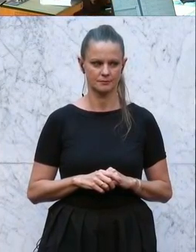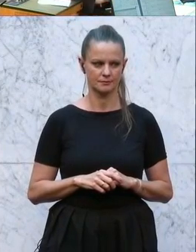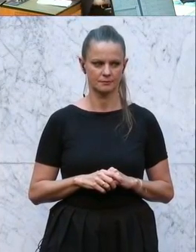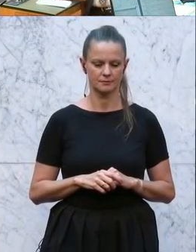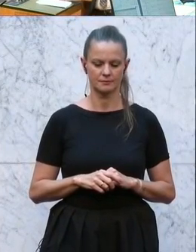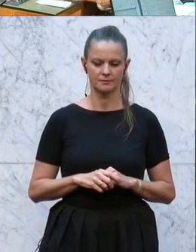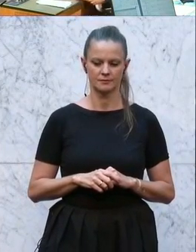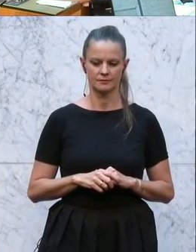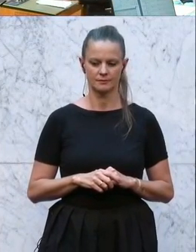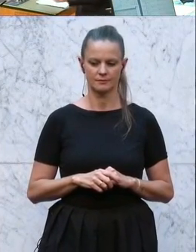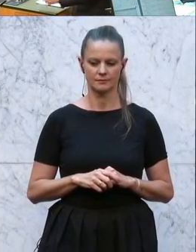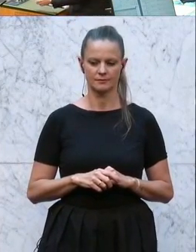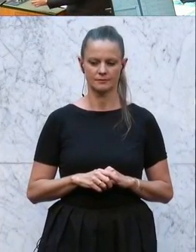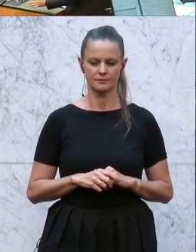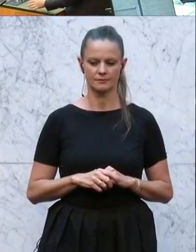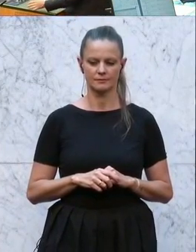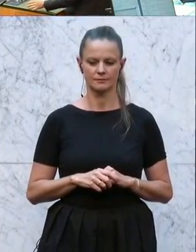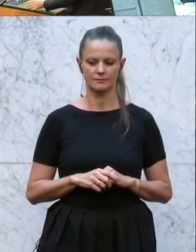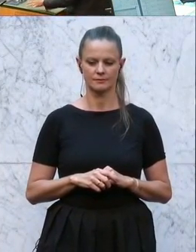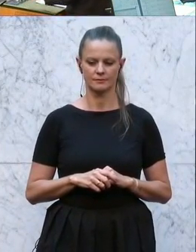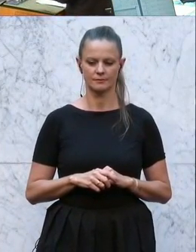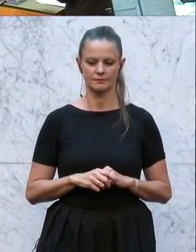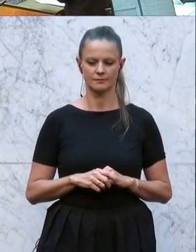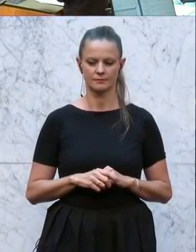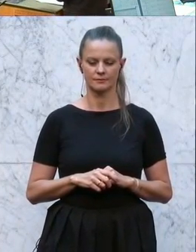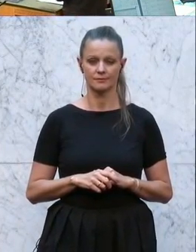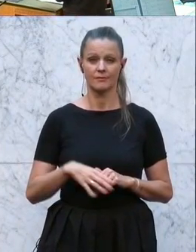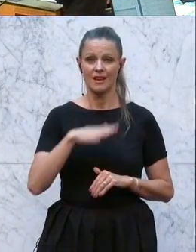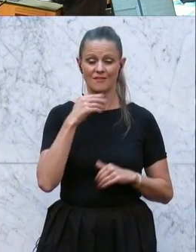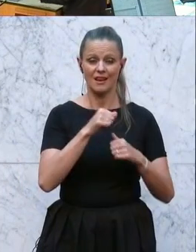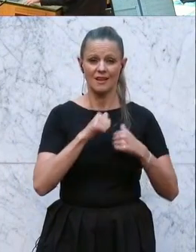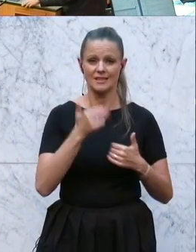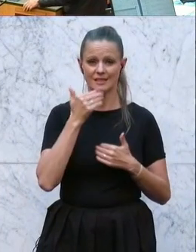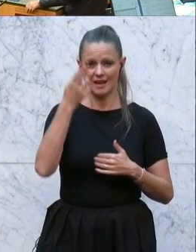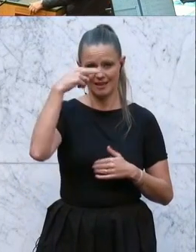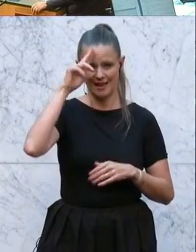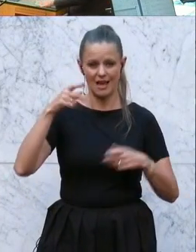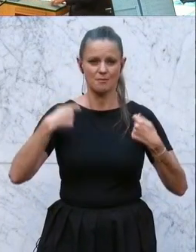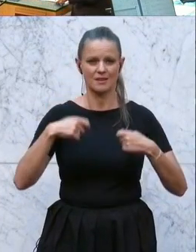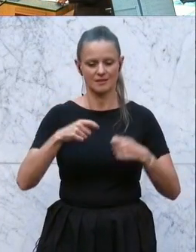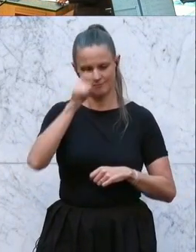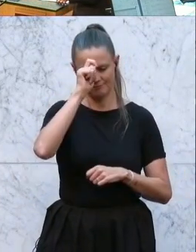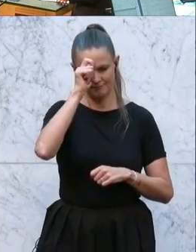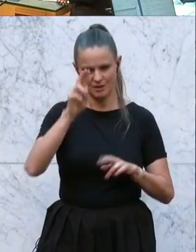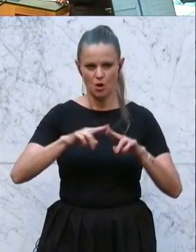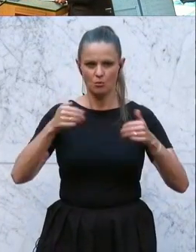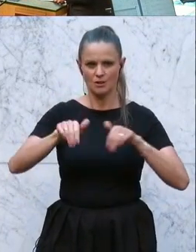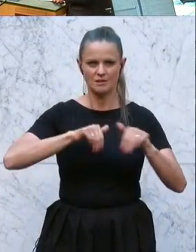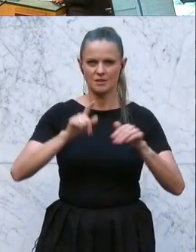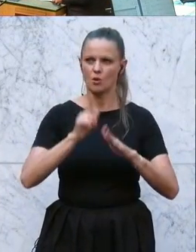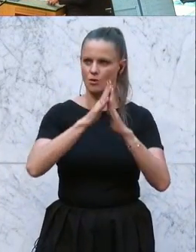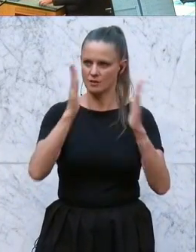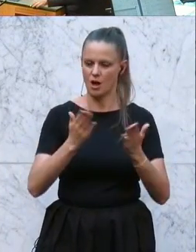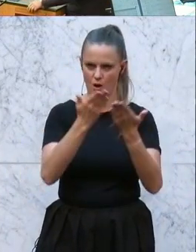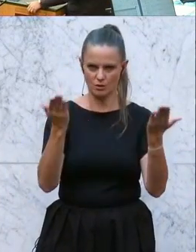Betreuung der Schülerinnen und Schüler und die Unterrichtsvorbereitung haben. Und die SPÖ-Bildungssprecherin forderte den Ausbau der Ganztagsschulen in Österreich.